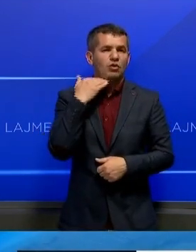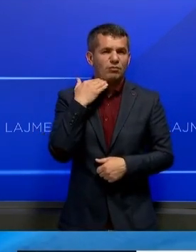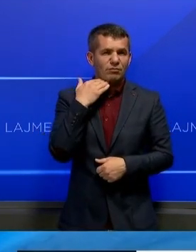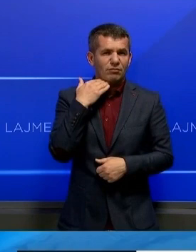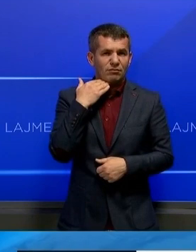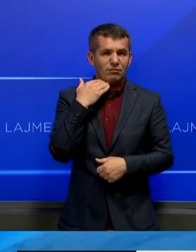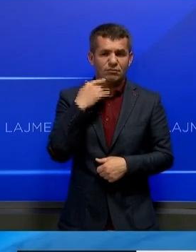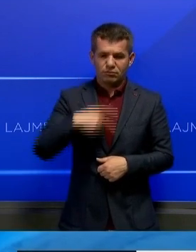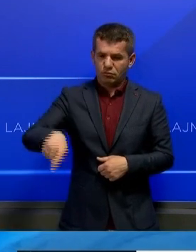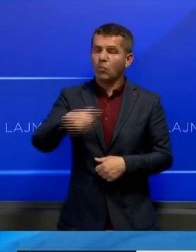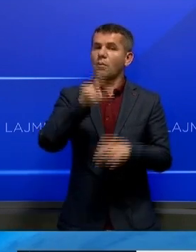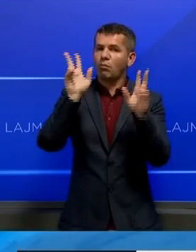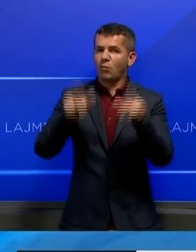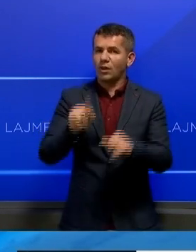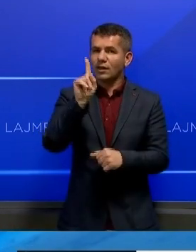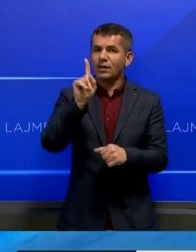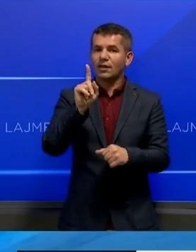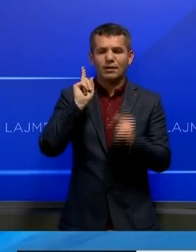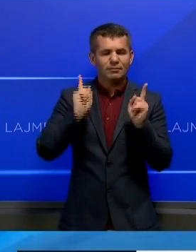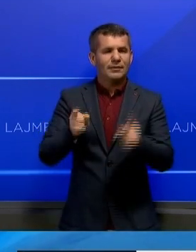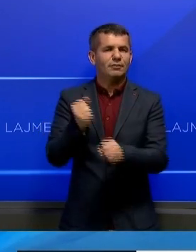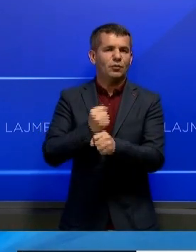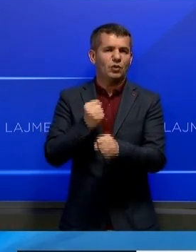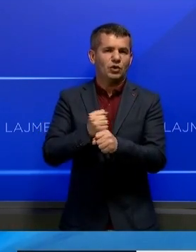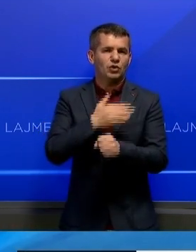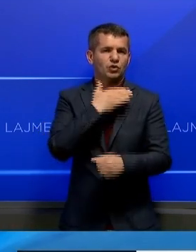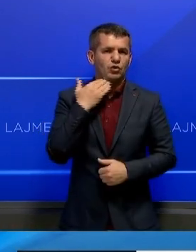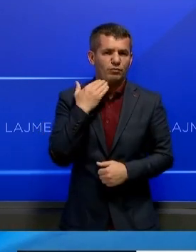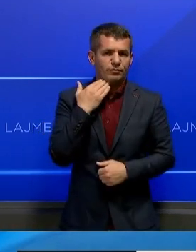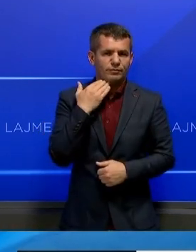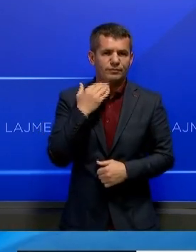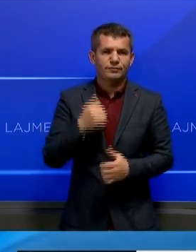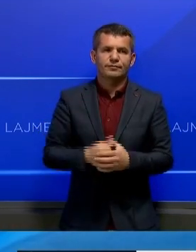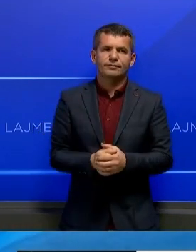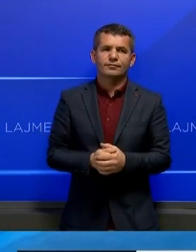Ka potencial këj vend, por duhet të punojmë fort për të ardhmen.